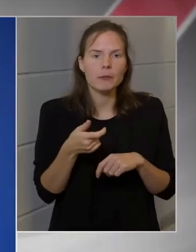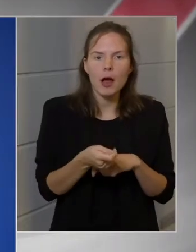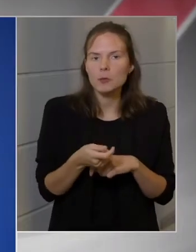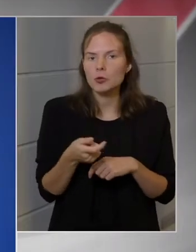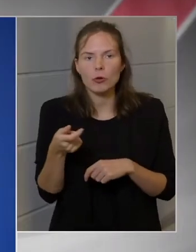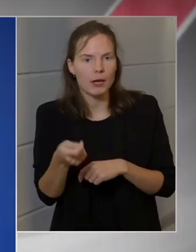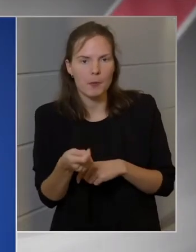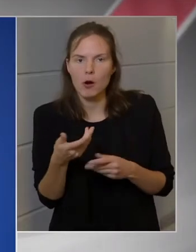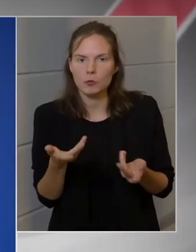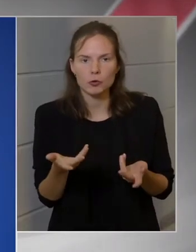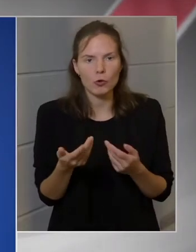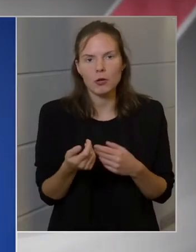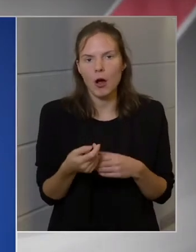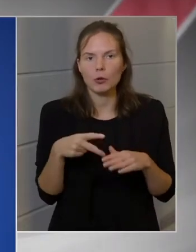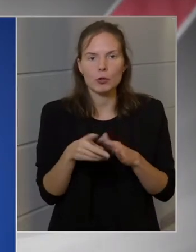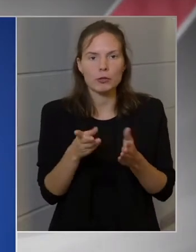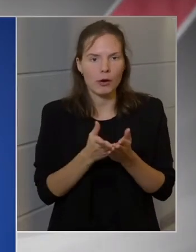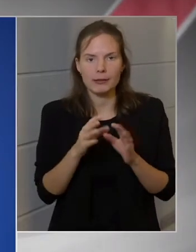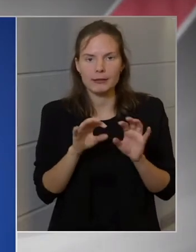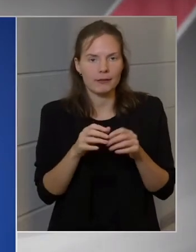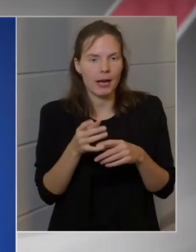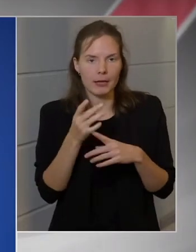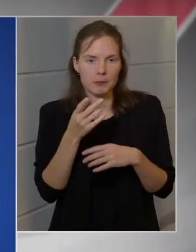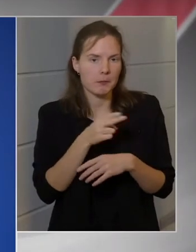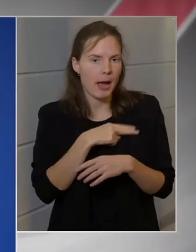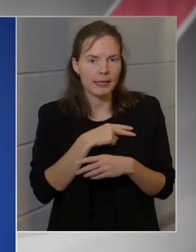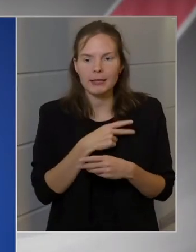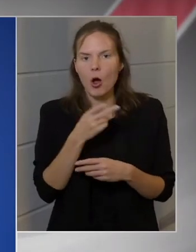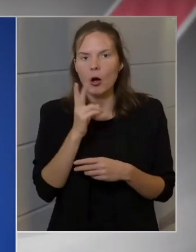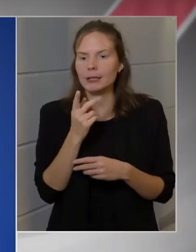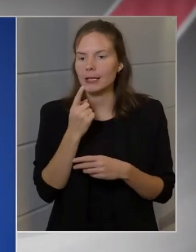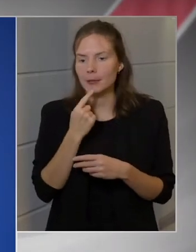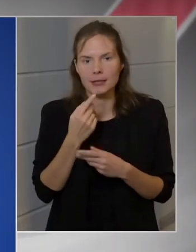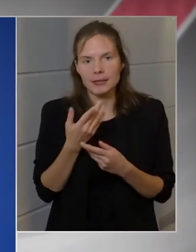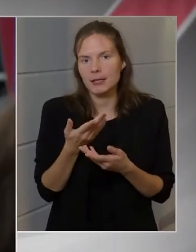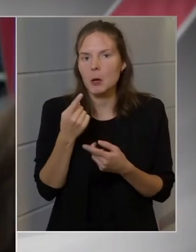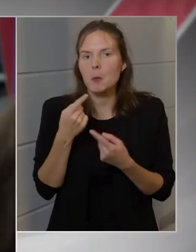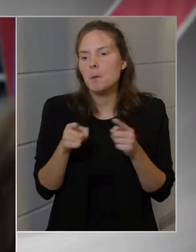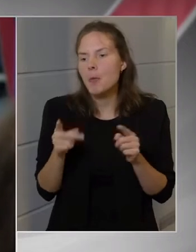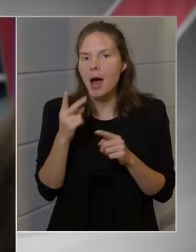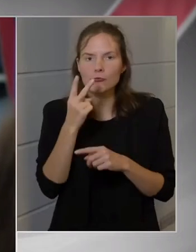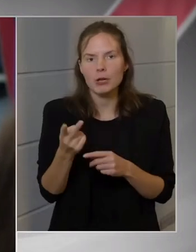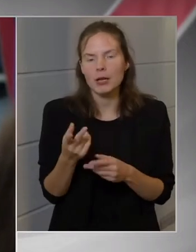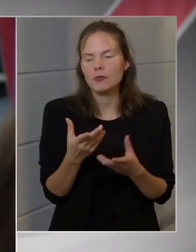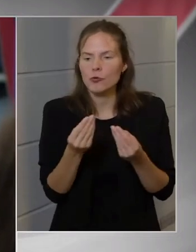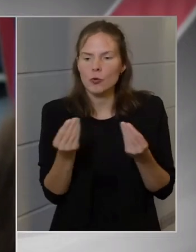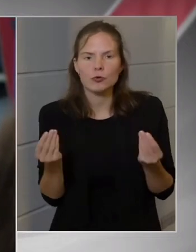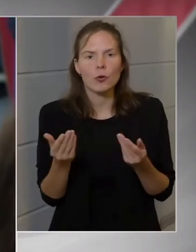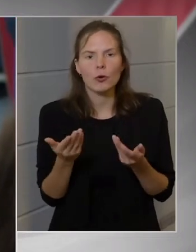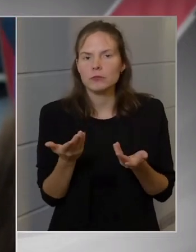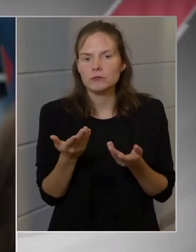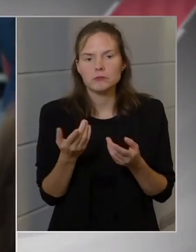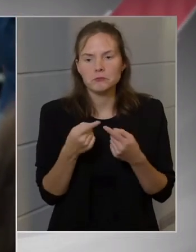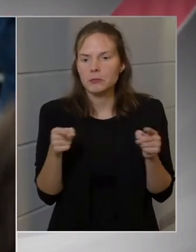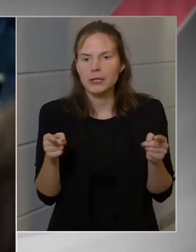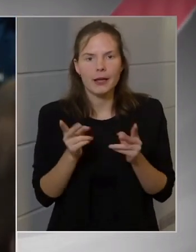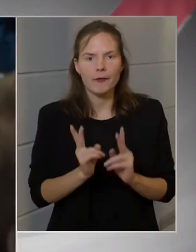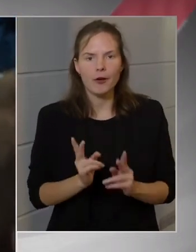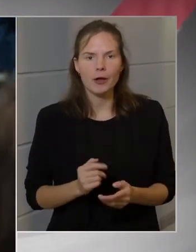a közszolgálatTV-t, annak megéri. Akinek meg nem tetszik, az más néz. Ha annyi minden, tehát ha megnézzük, hogy